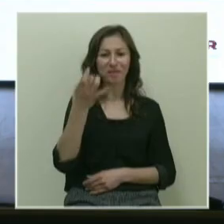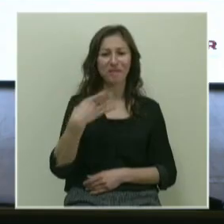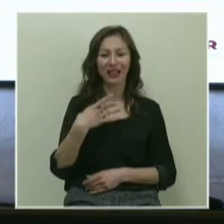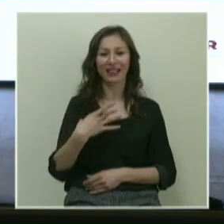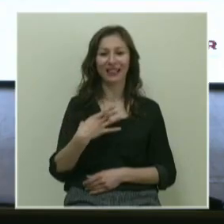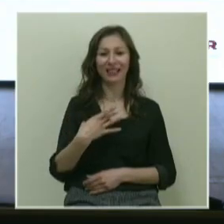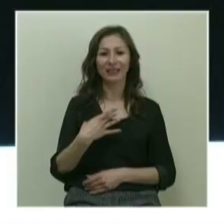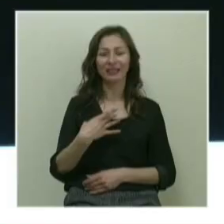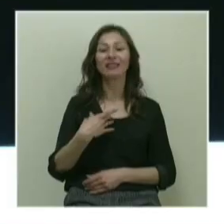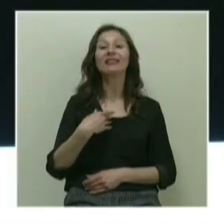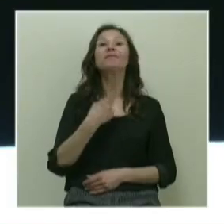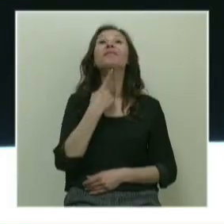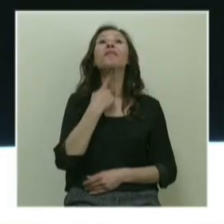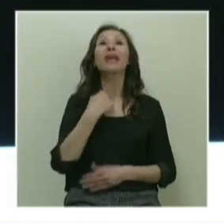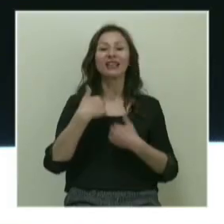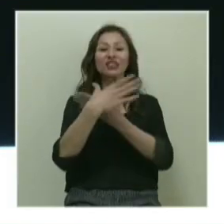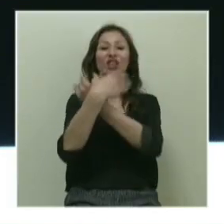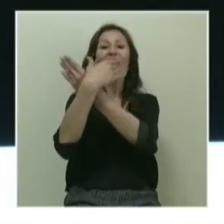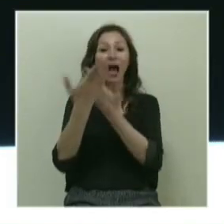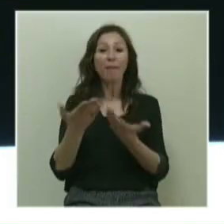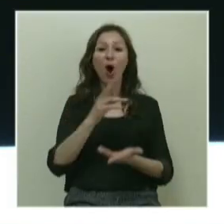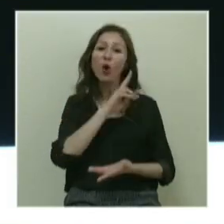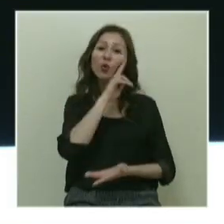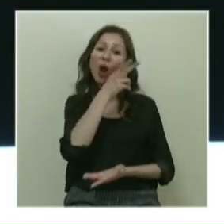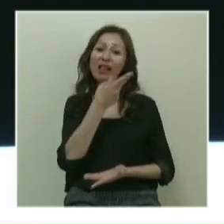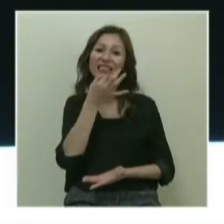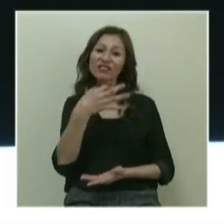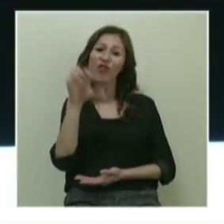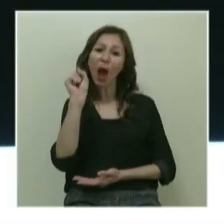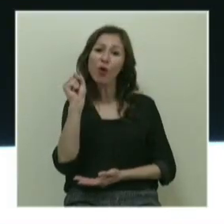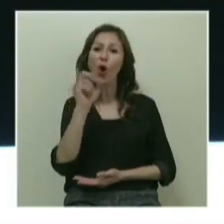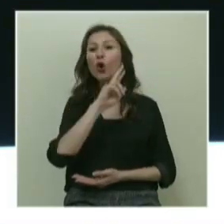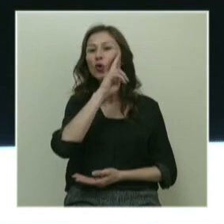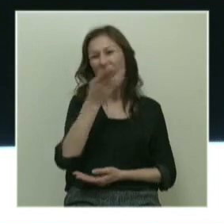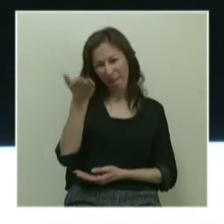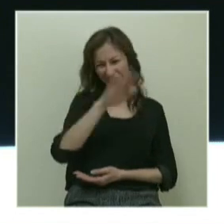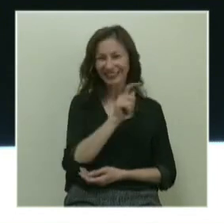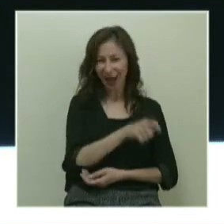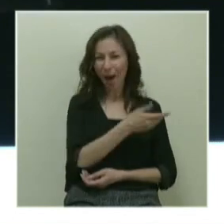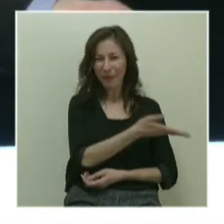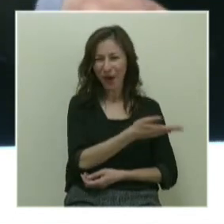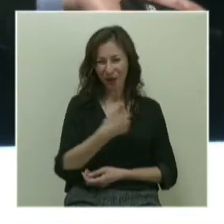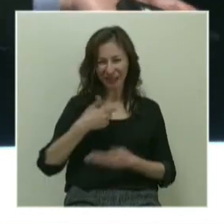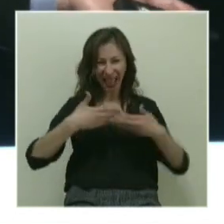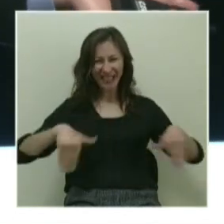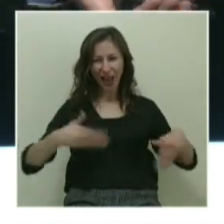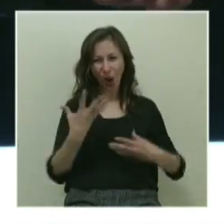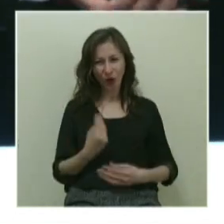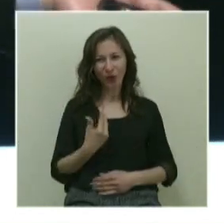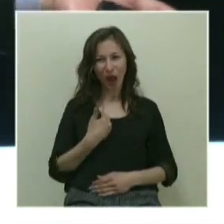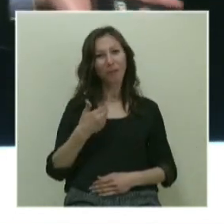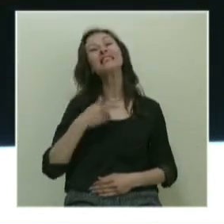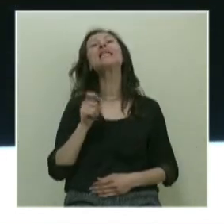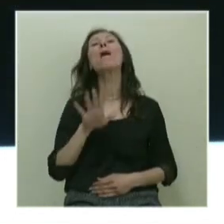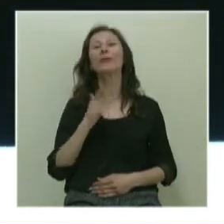Canımız cennet istiyor ama günahlar koyvermiyor. Günahları başkası yapıyor çünkü. Bize engel oluyorlar. Biz